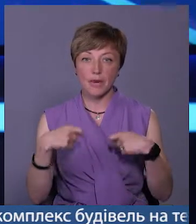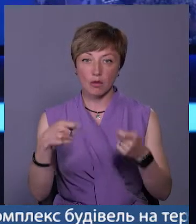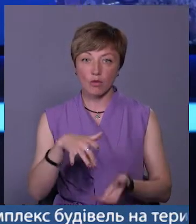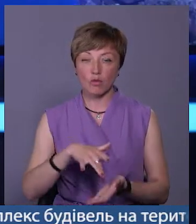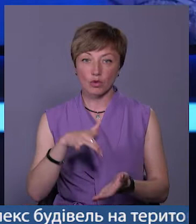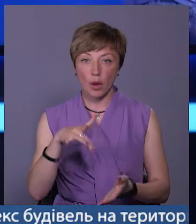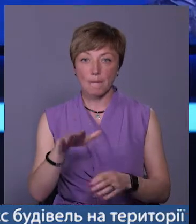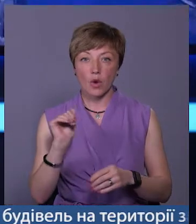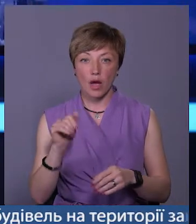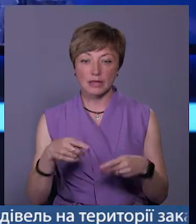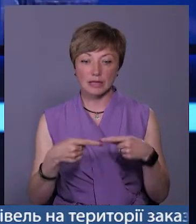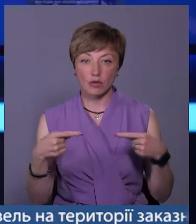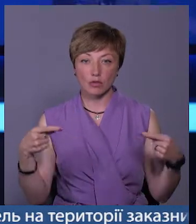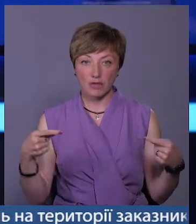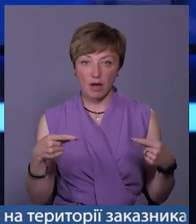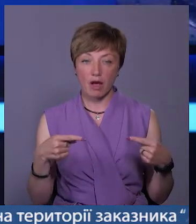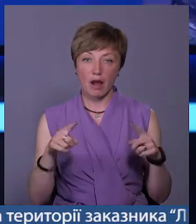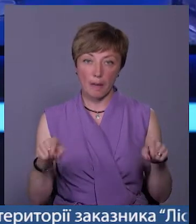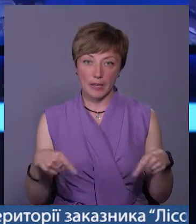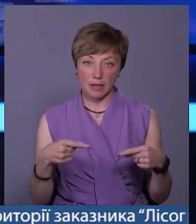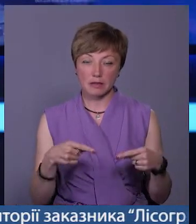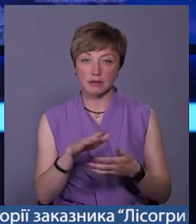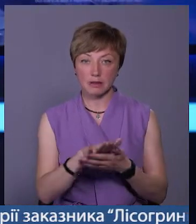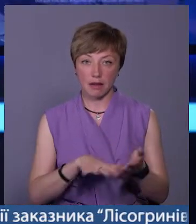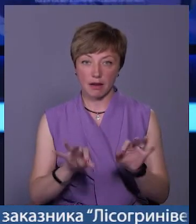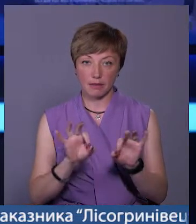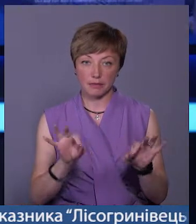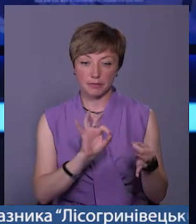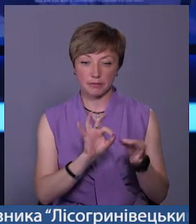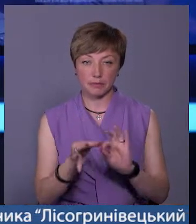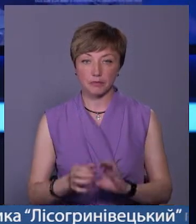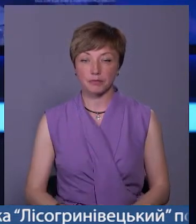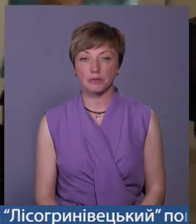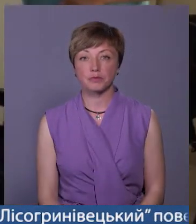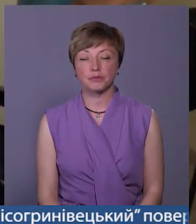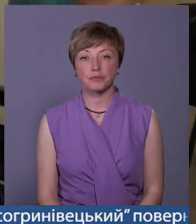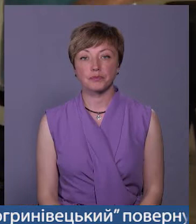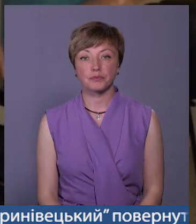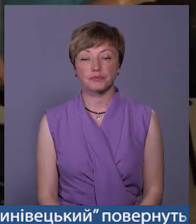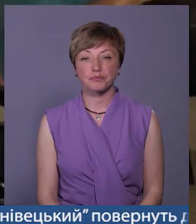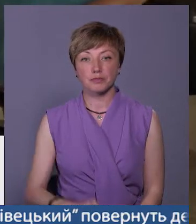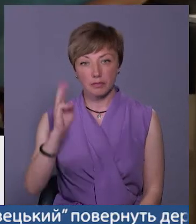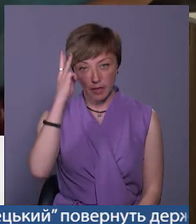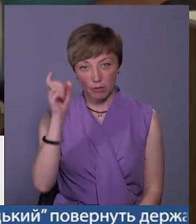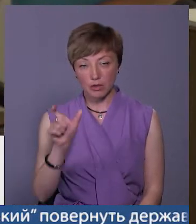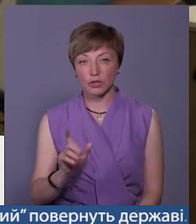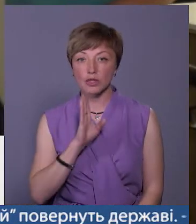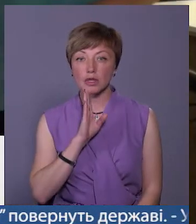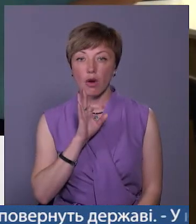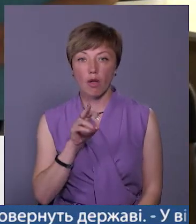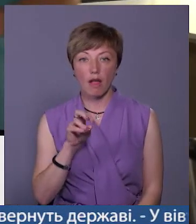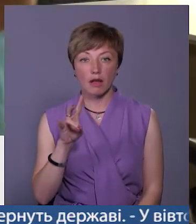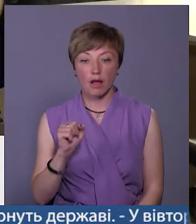пункту прокату засобів реабілітації. Олександра Семенюк детальніше. Хмельничанка Олена Грох